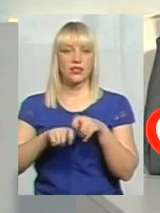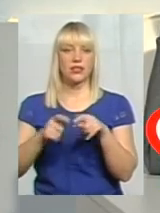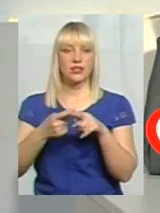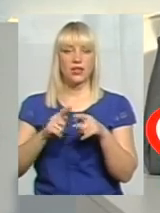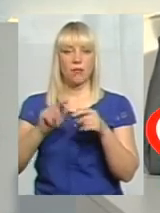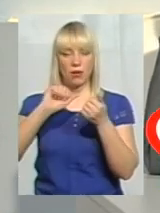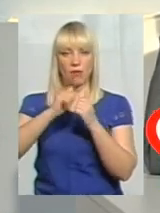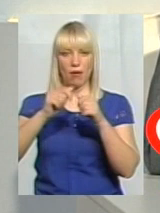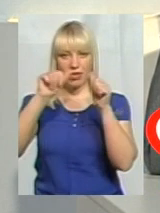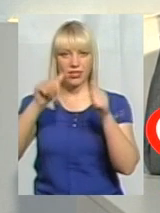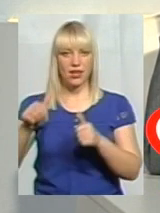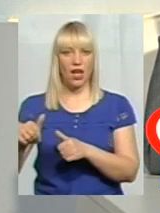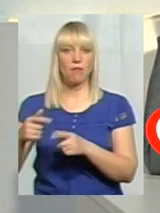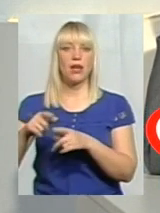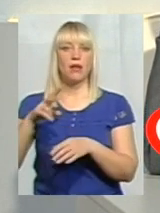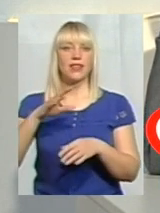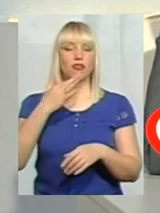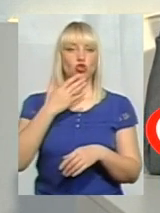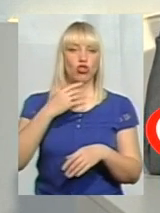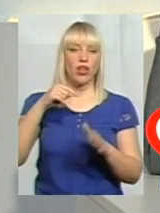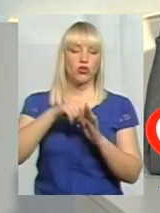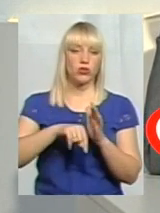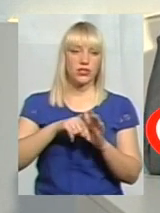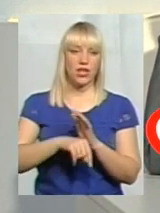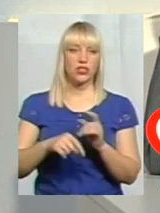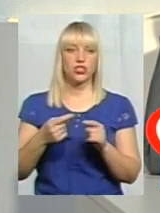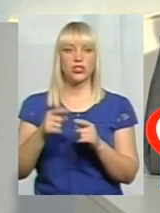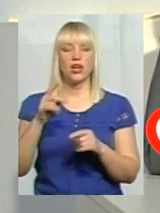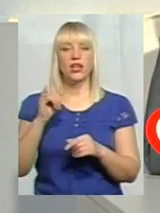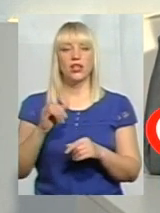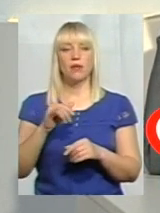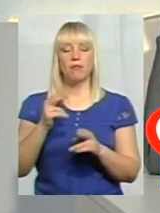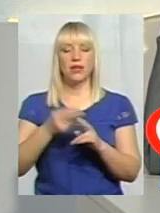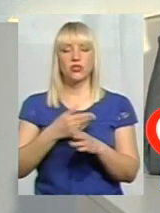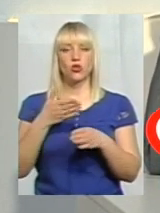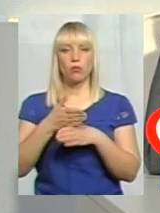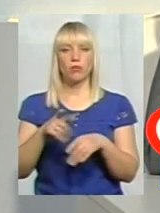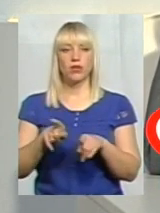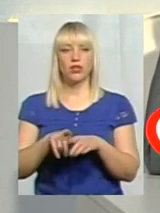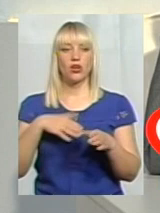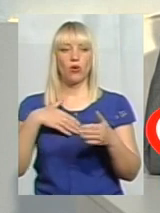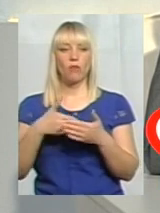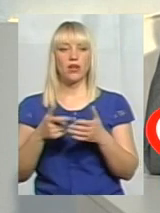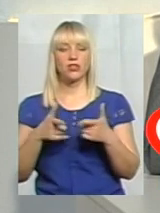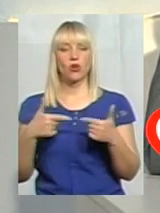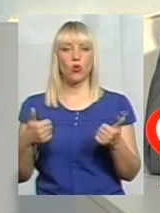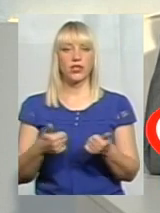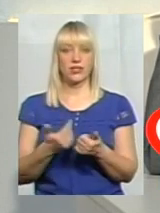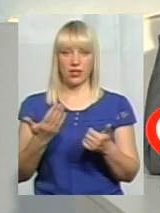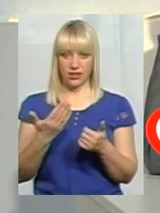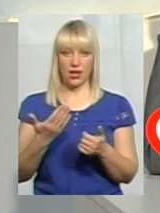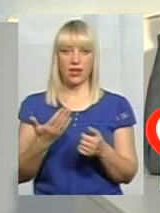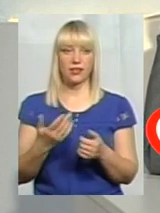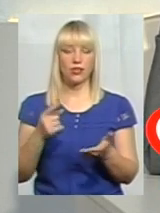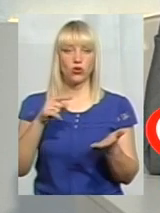що національного значення, що місцевого значення. Але без допомоги саме ось таких громадських організацій, які дотичні до пам